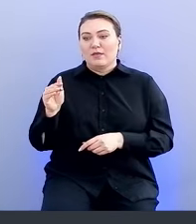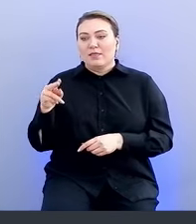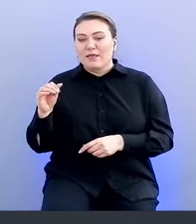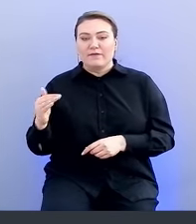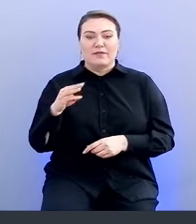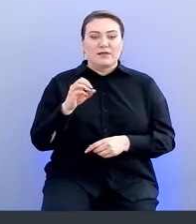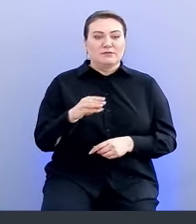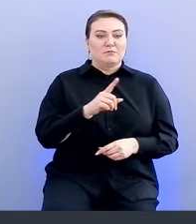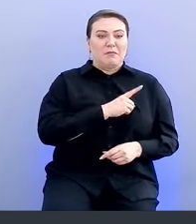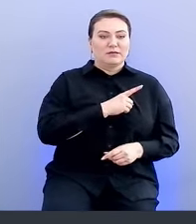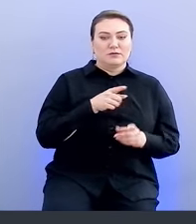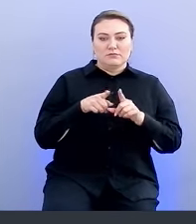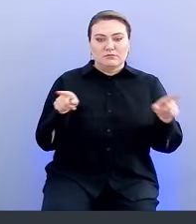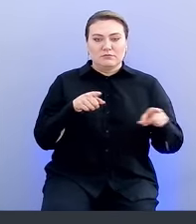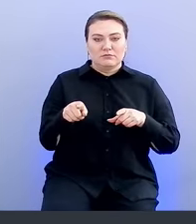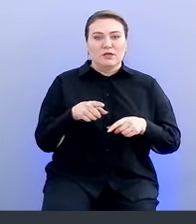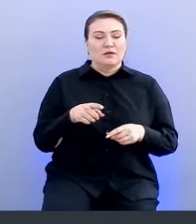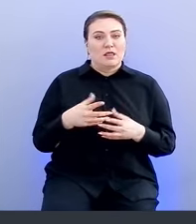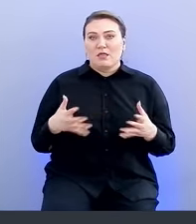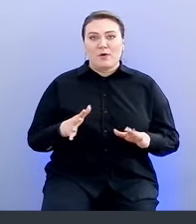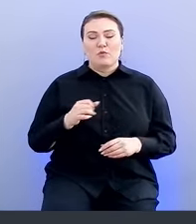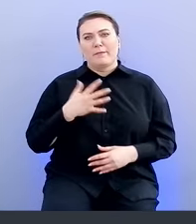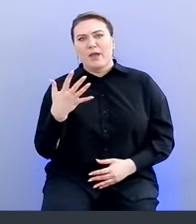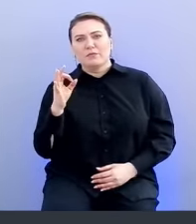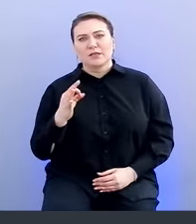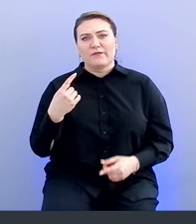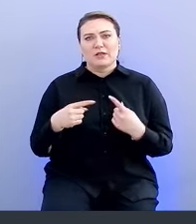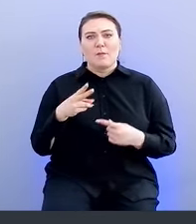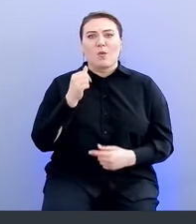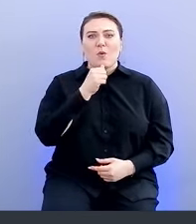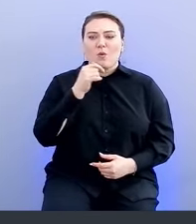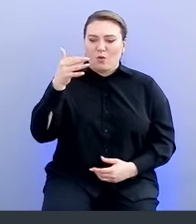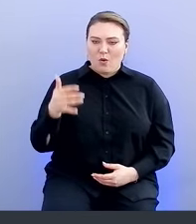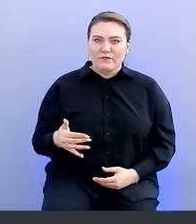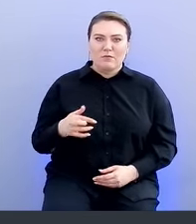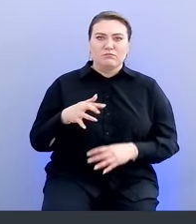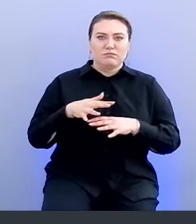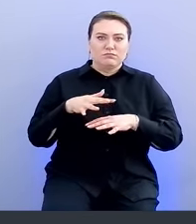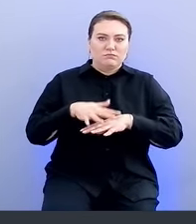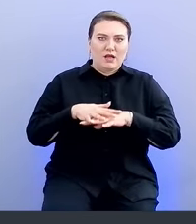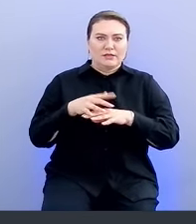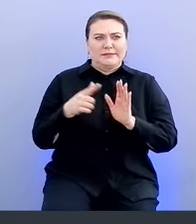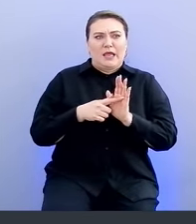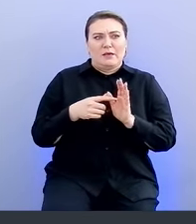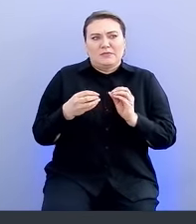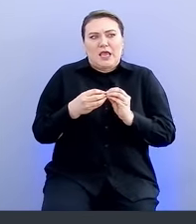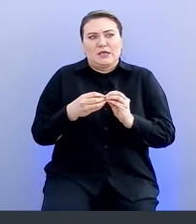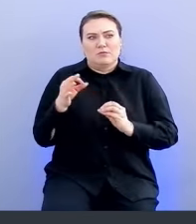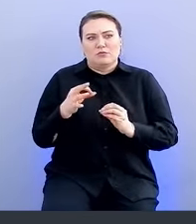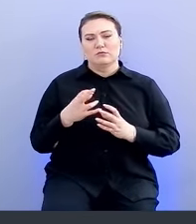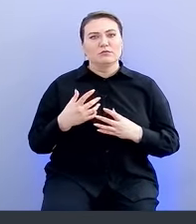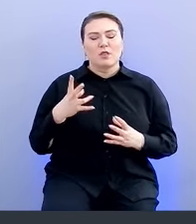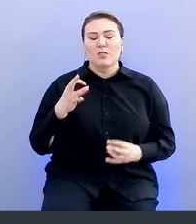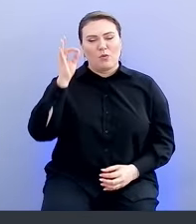тестом, оно небольшое, ну, то есть это может быть 5% отличия, ну, по кодовой базе, 7-10, но не огромное. И